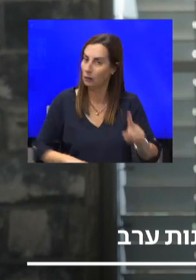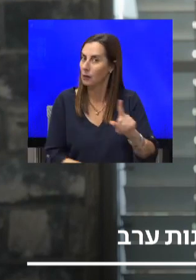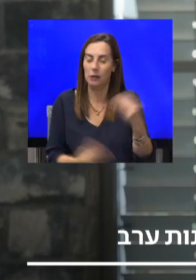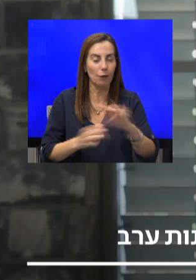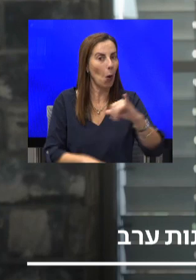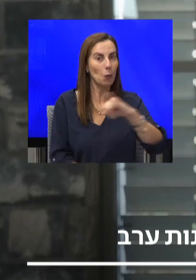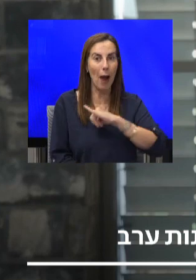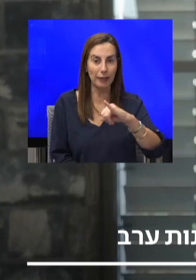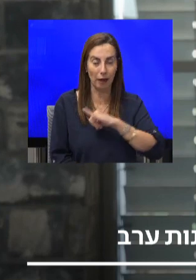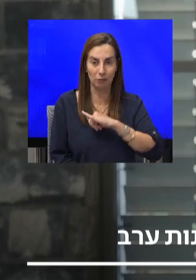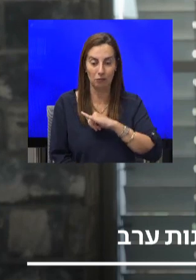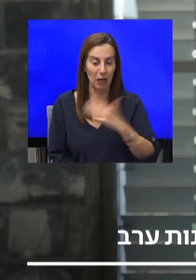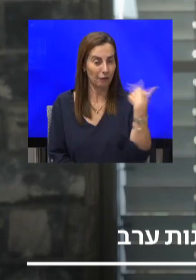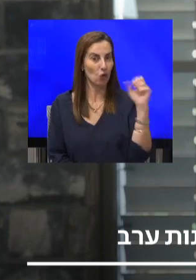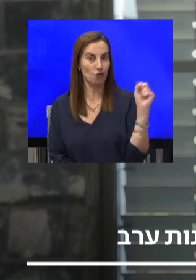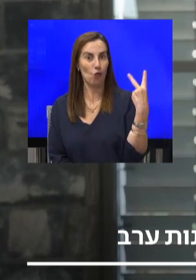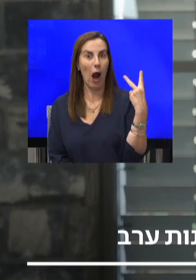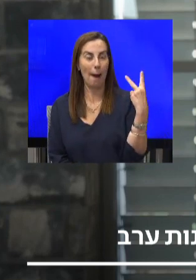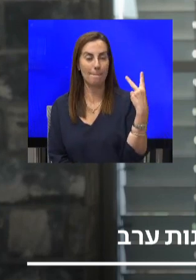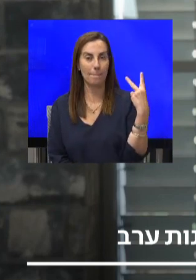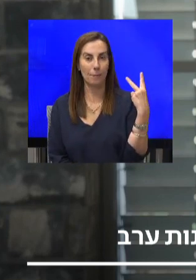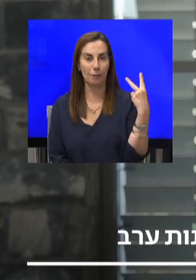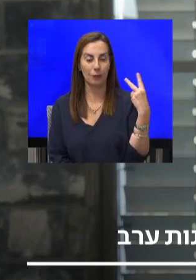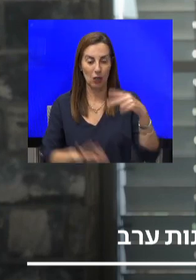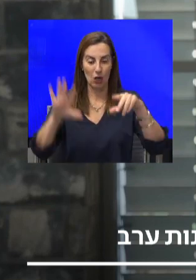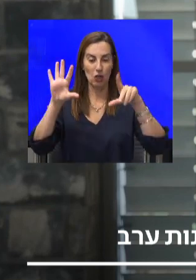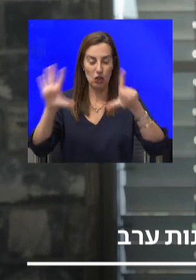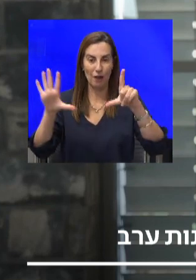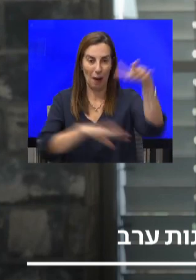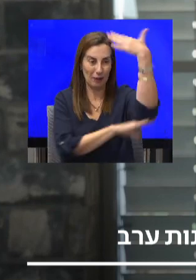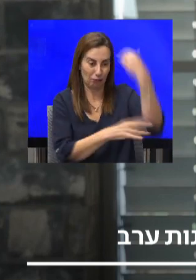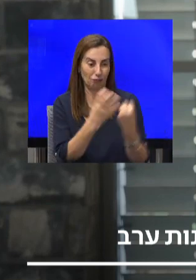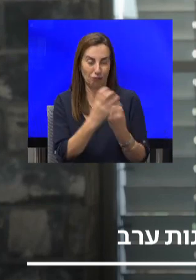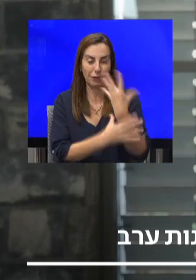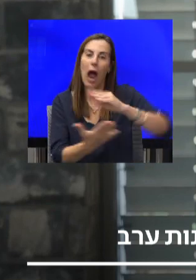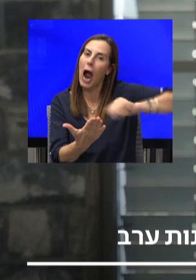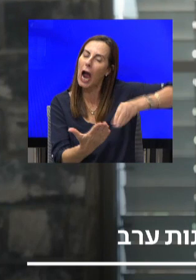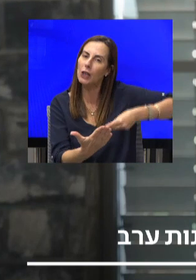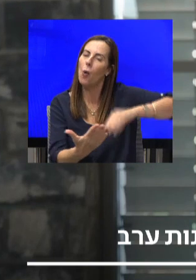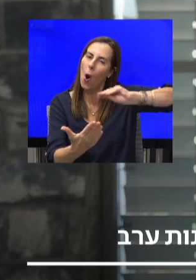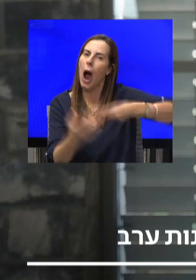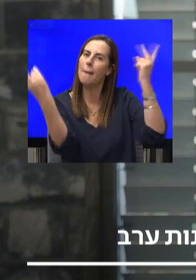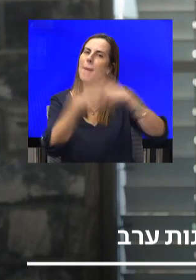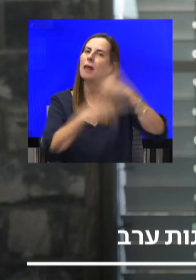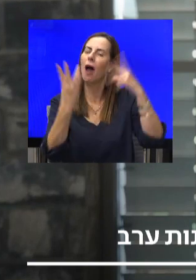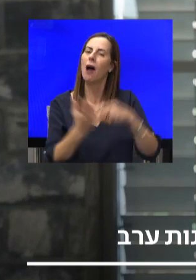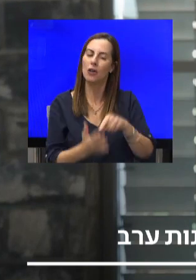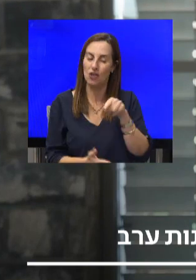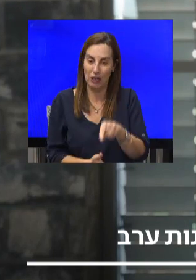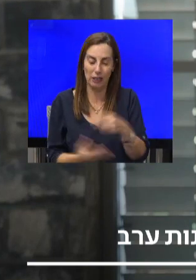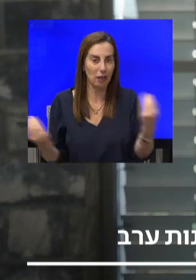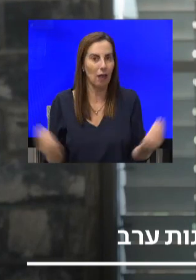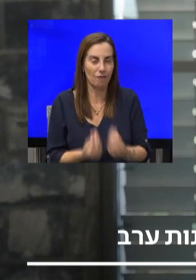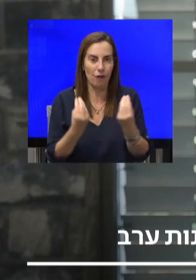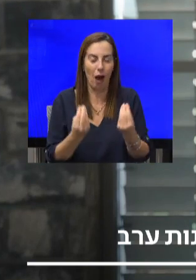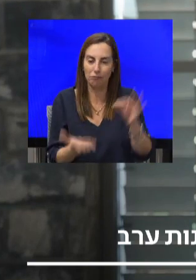לפני שבועיים, שבע המייסדות חתמו על האמנה שלה, שזה בפני עצמו מהלך שהוא היסטורי, מהלך שבו